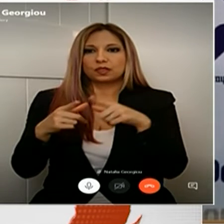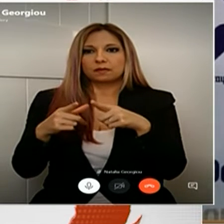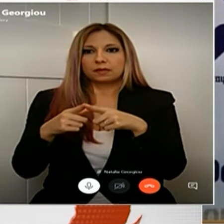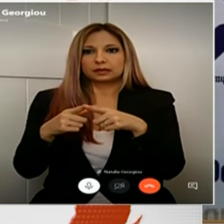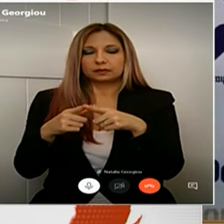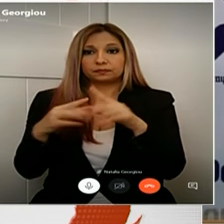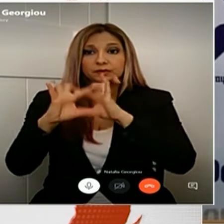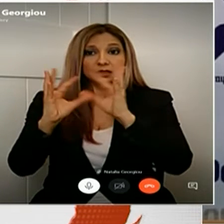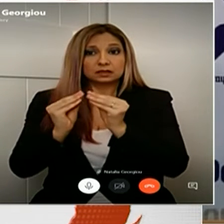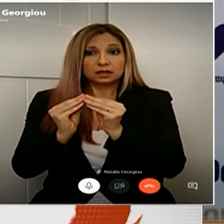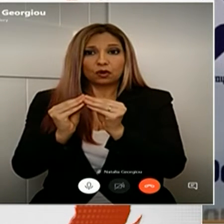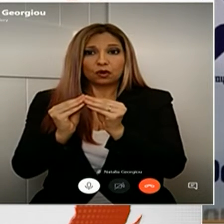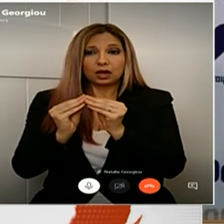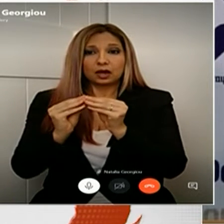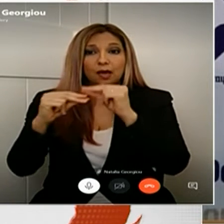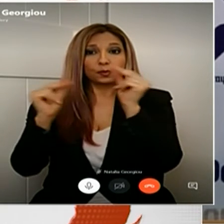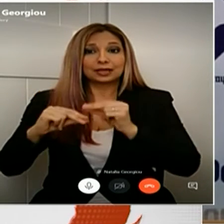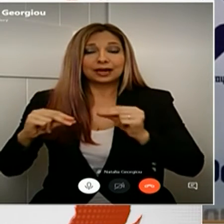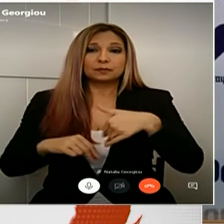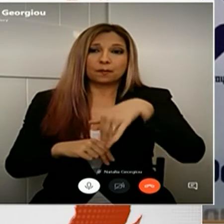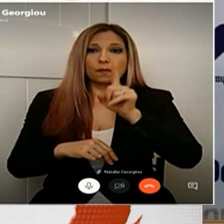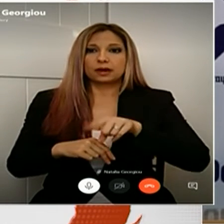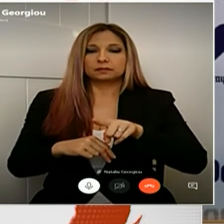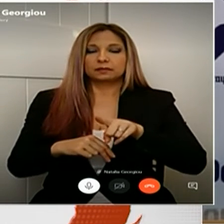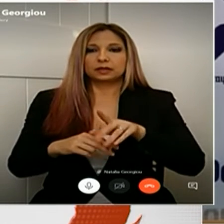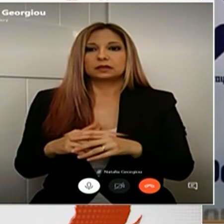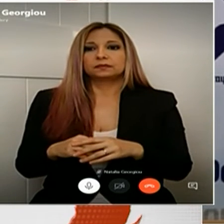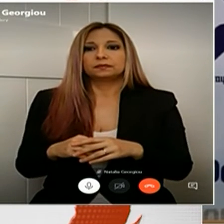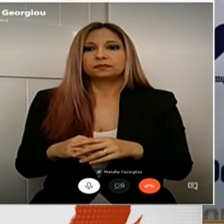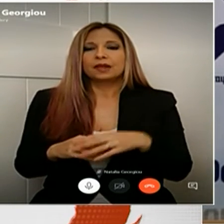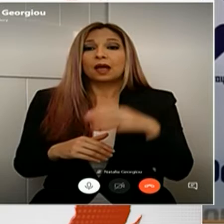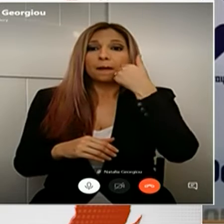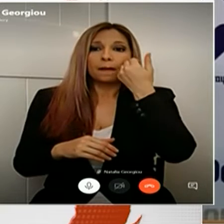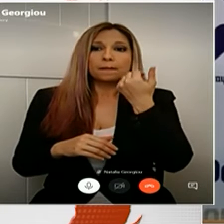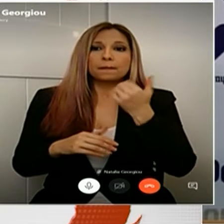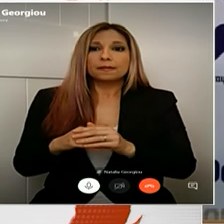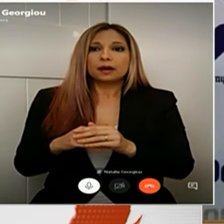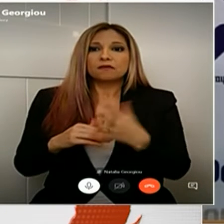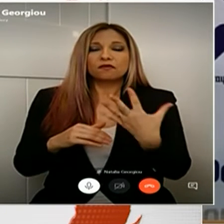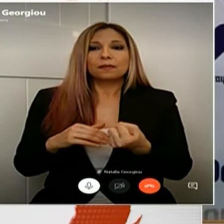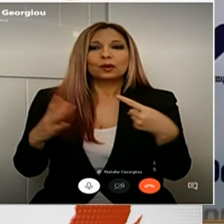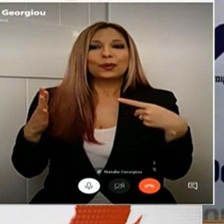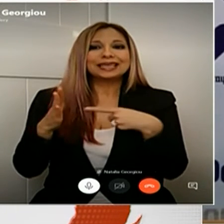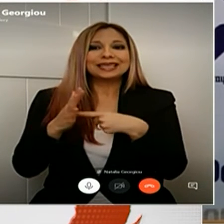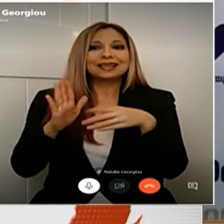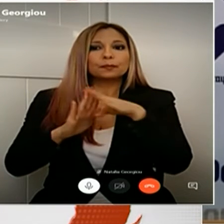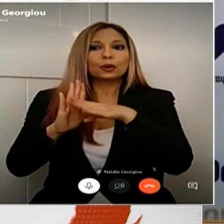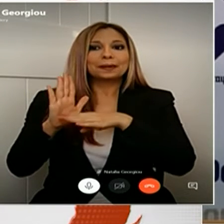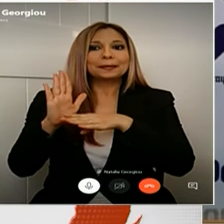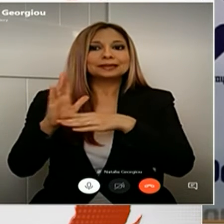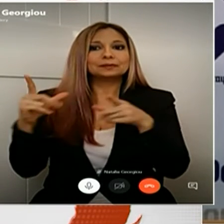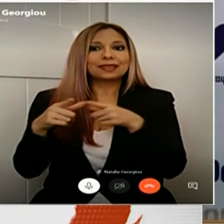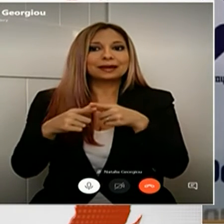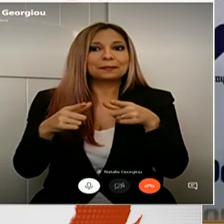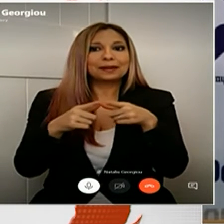αποτελέσματα ανακοινωθούνται σε επόμενες μέρες. Στην Πάφον υπάρχουν χίλιες προγραμματισμένες δειγματοληψίες που άρχισαν